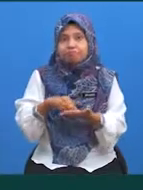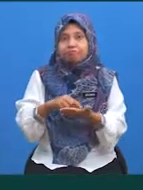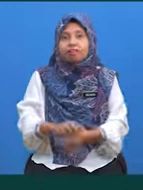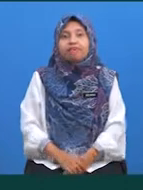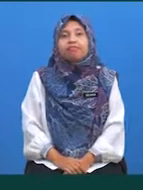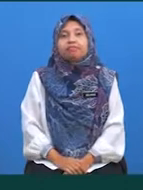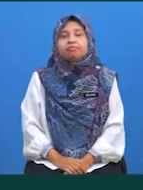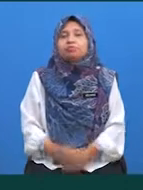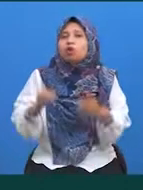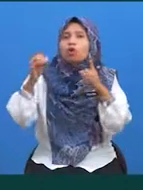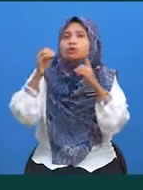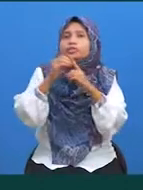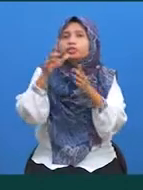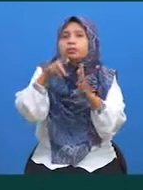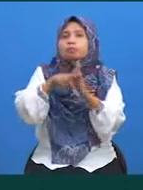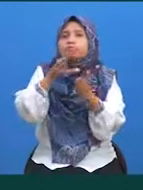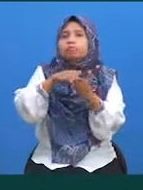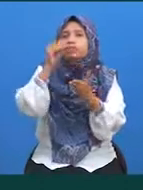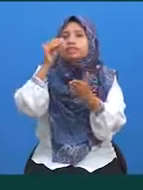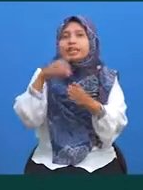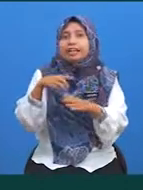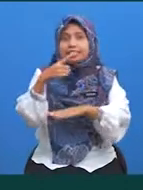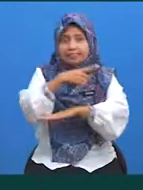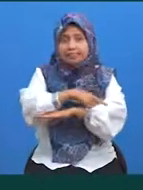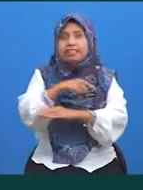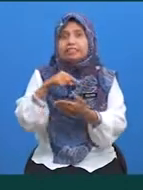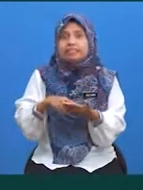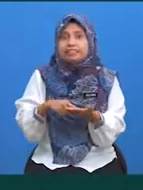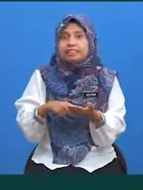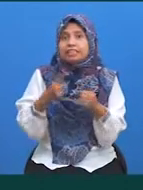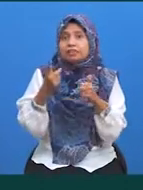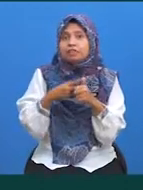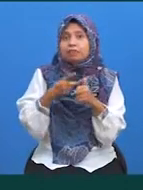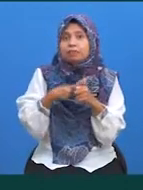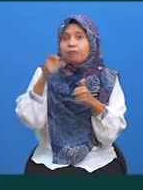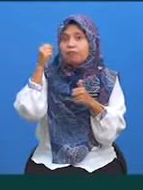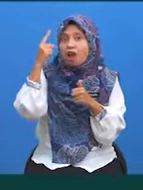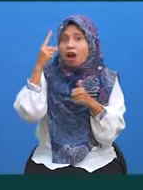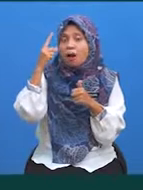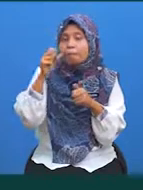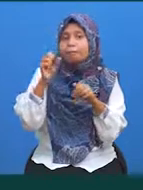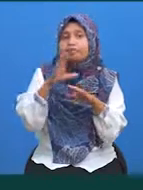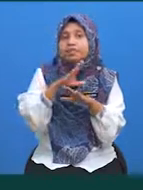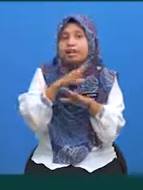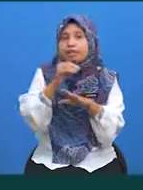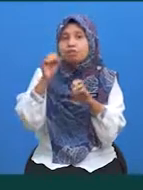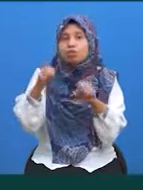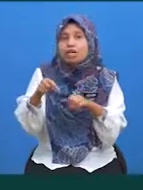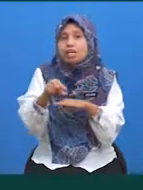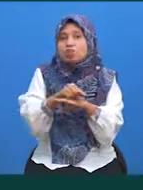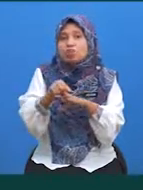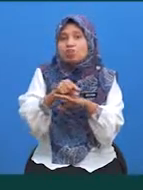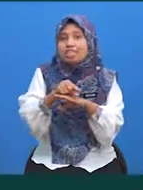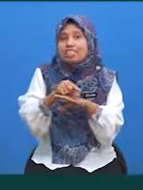Objektif pembelajaran kita hari ini ialah memahami dan menggunakan aplikasi